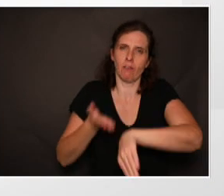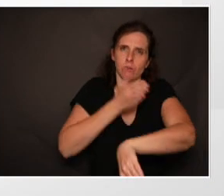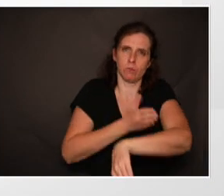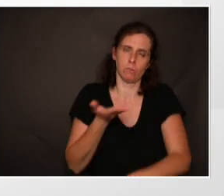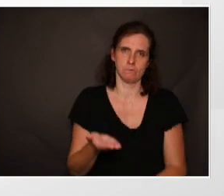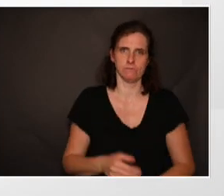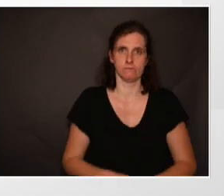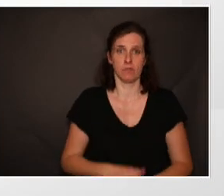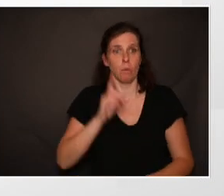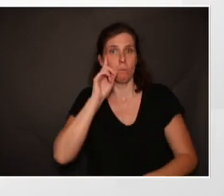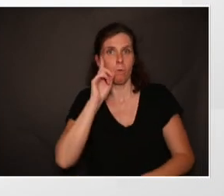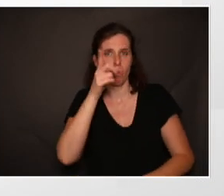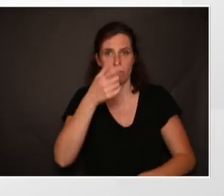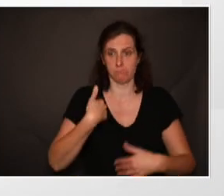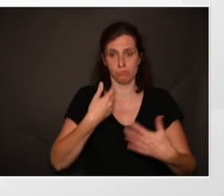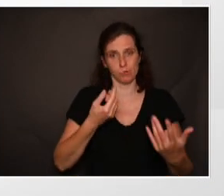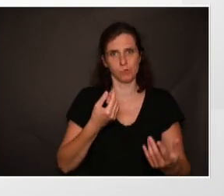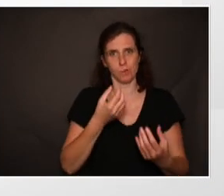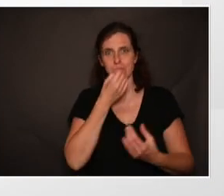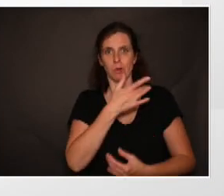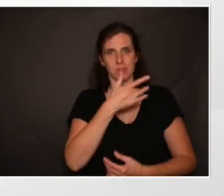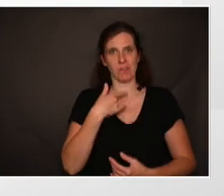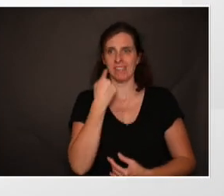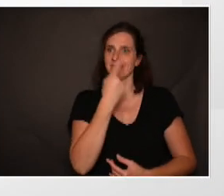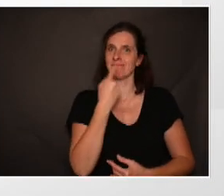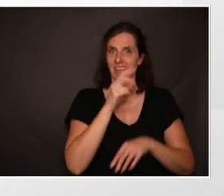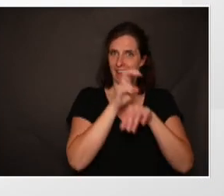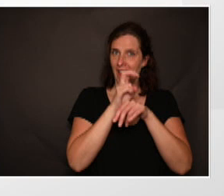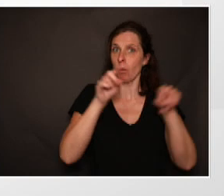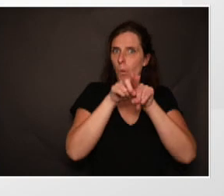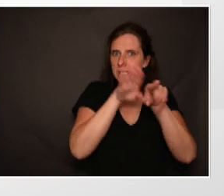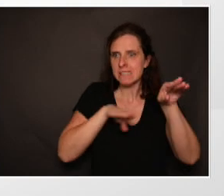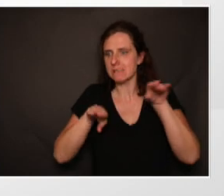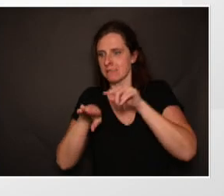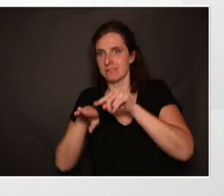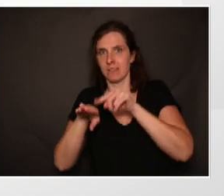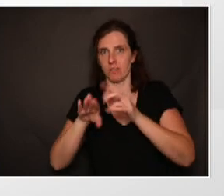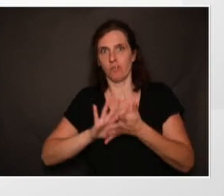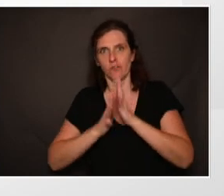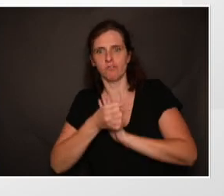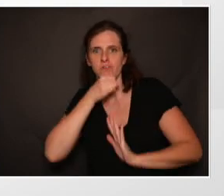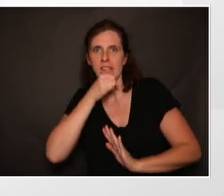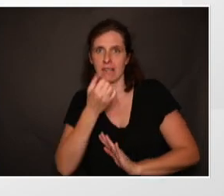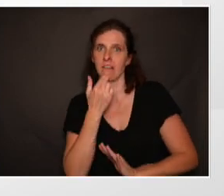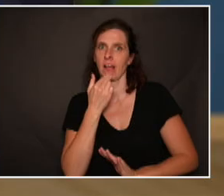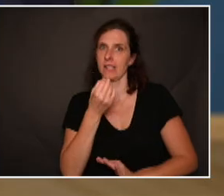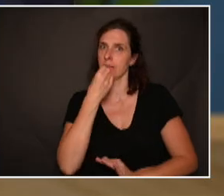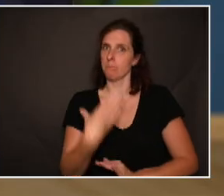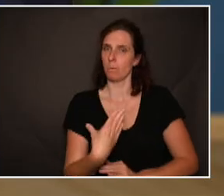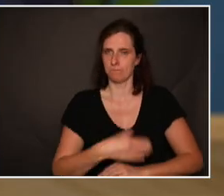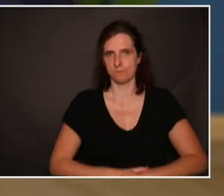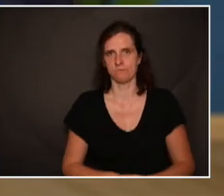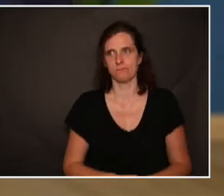À la fois pour avoir et garder une bonne santé buccodentaire, mais pour avoir un vieillissement de bonne qualité en général.